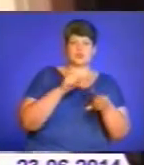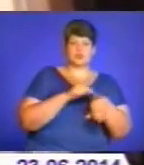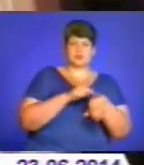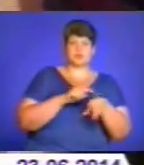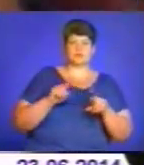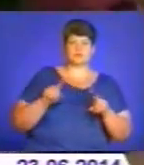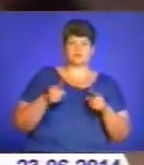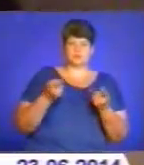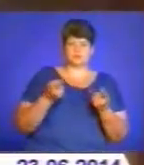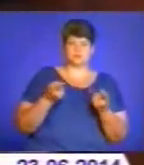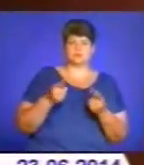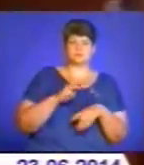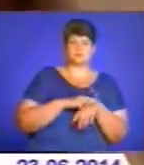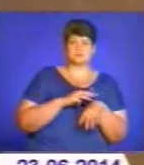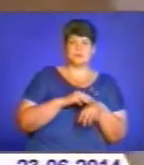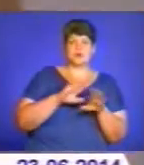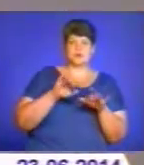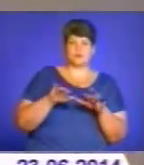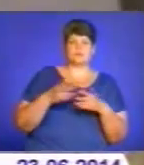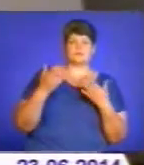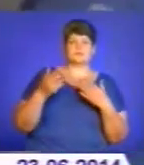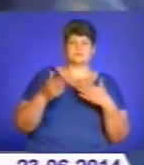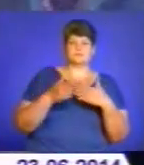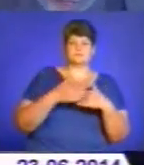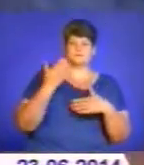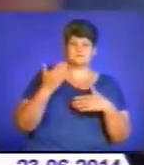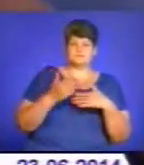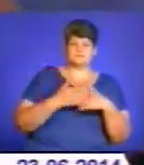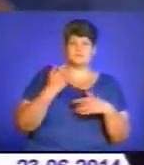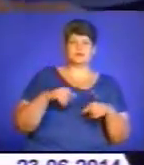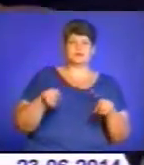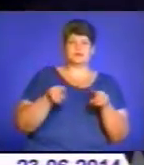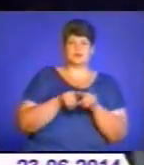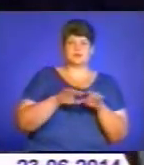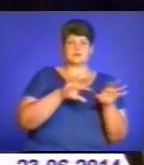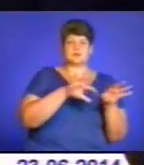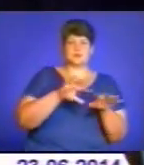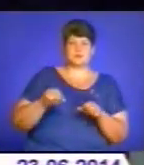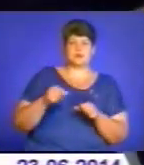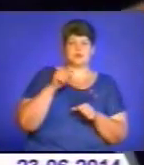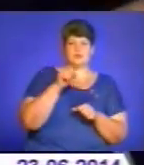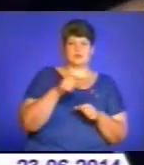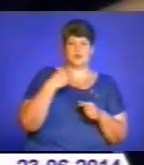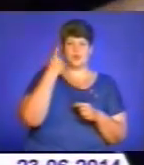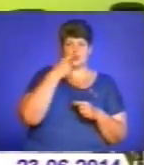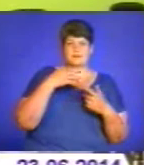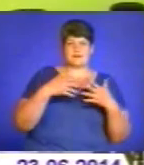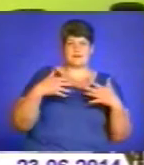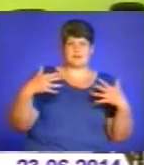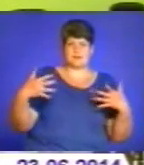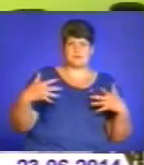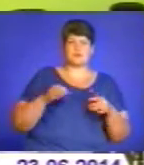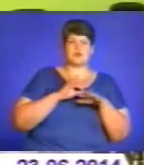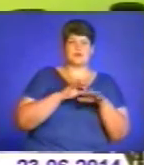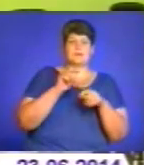будинку одного з них. Під час цього наносили чоловікові тілесні ушкодження, а також заволоділи його особистими речами. Проведеною перевіркою